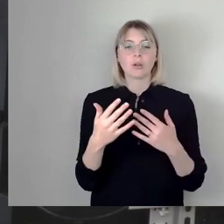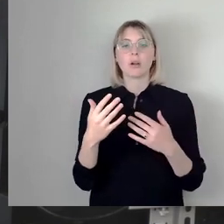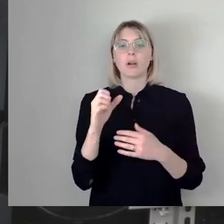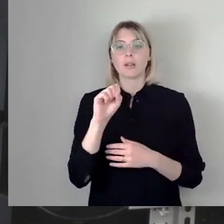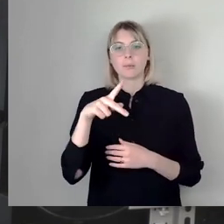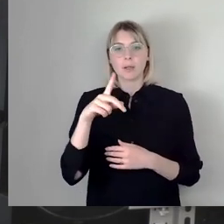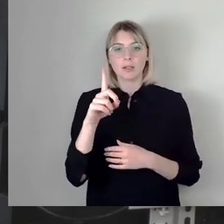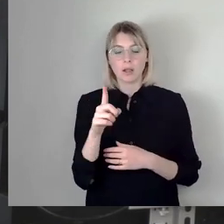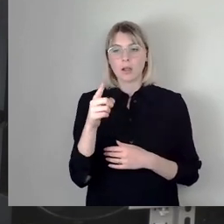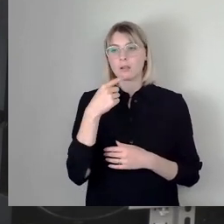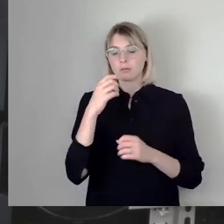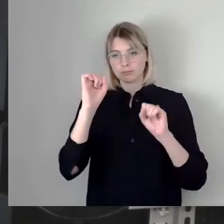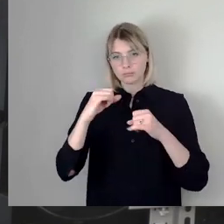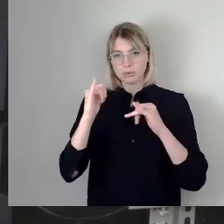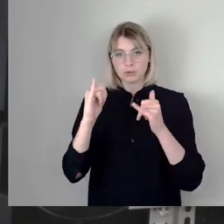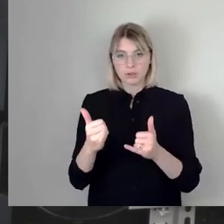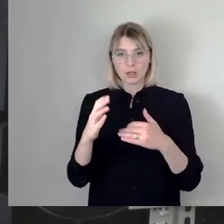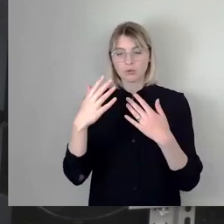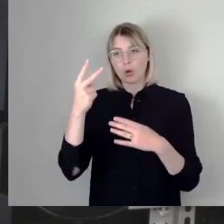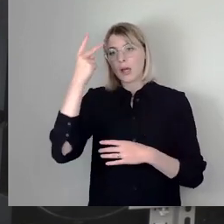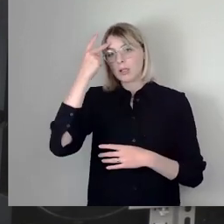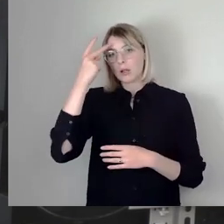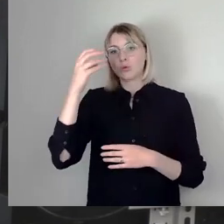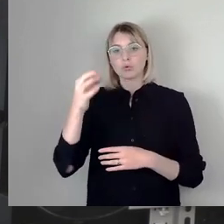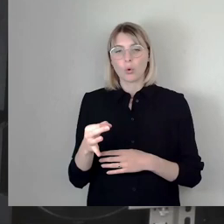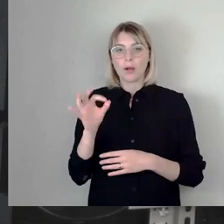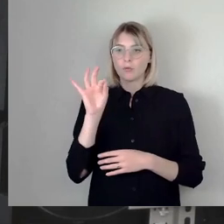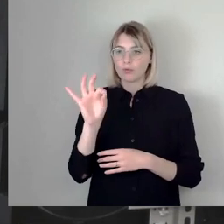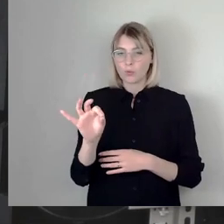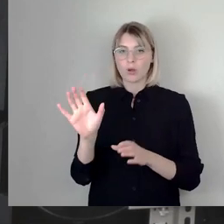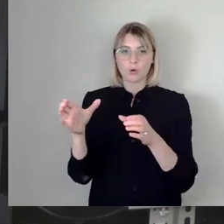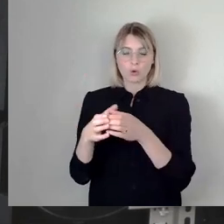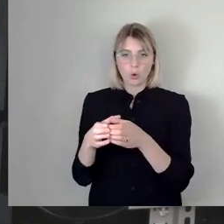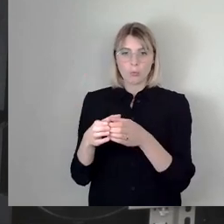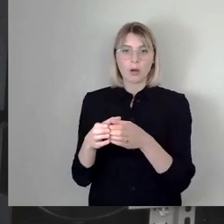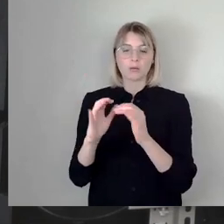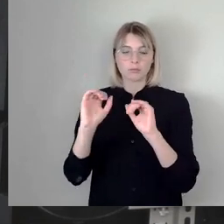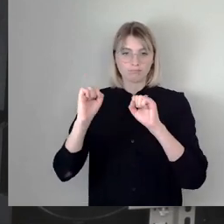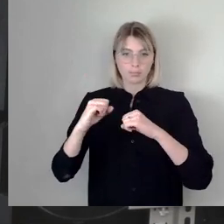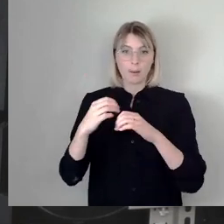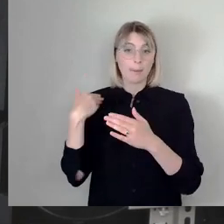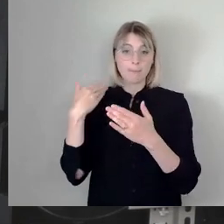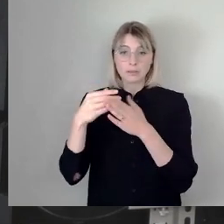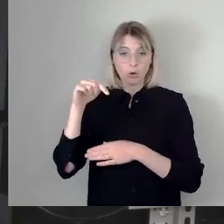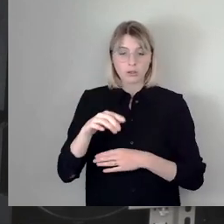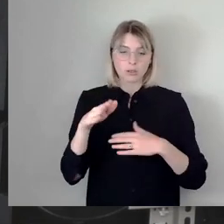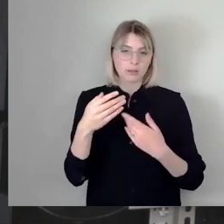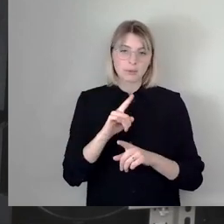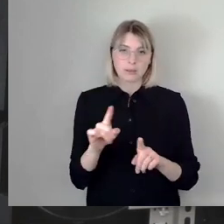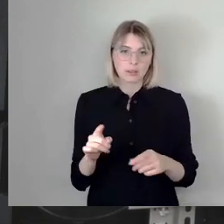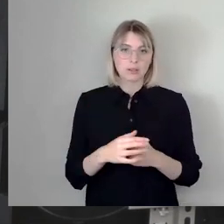homo- und transphob motivierter Gewalt, den es bis heute nicht gibt. Die Welt hat sich im Januar